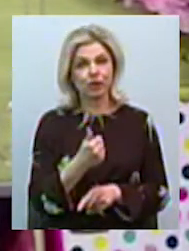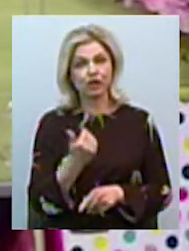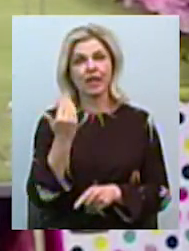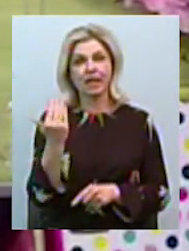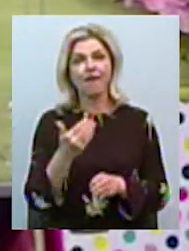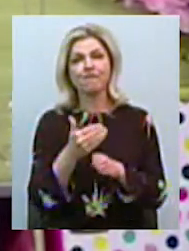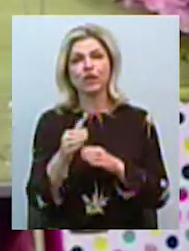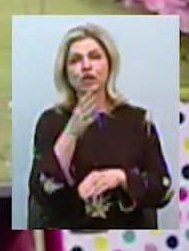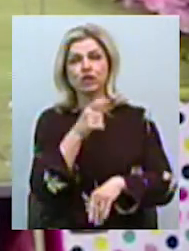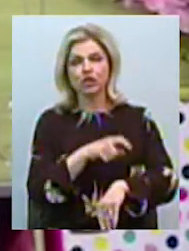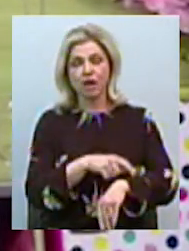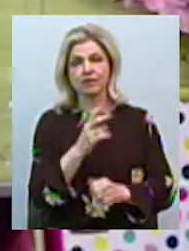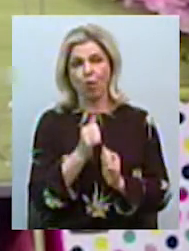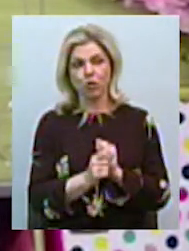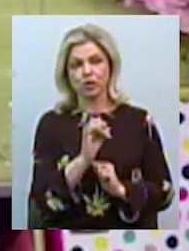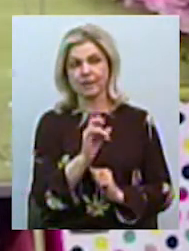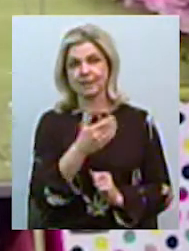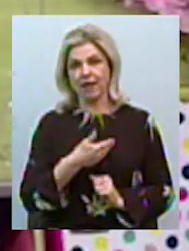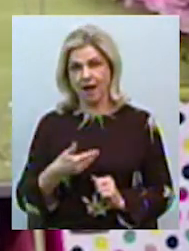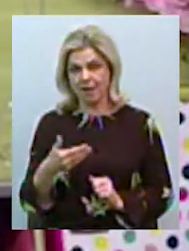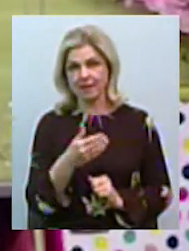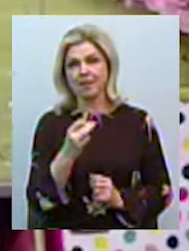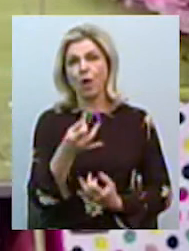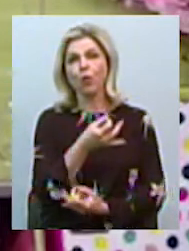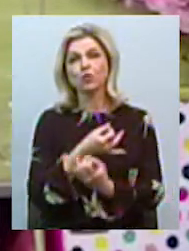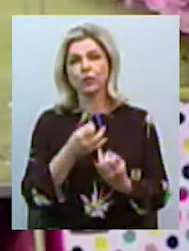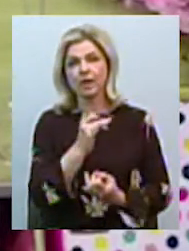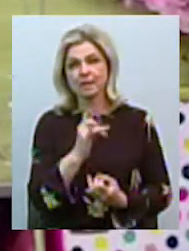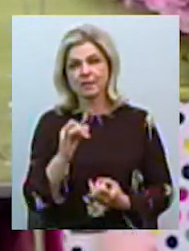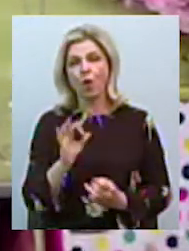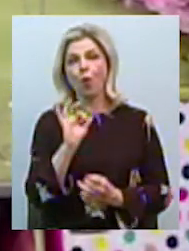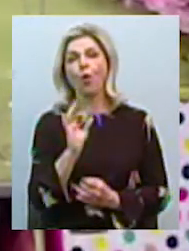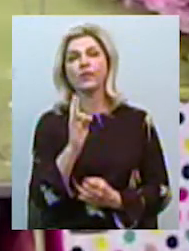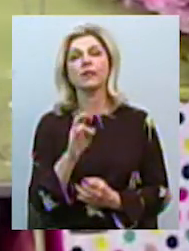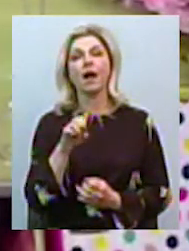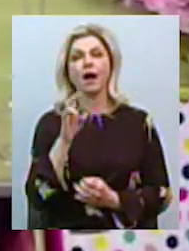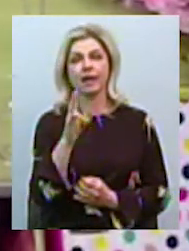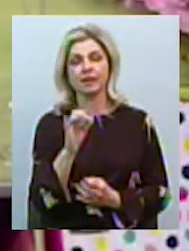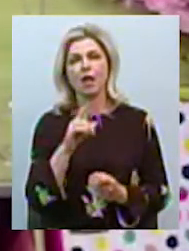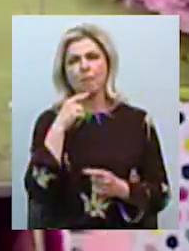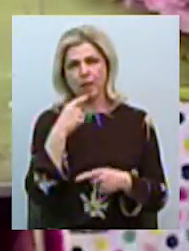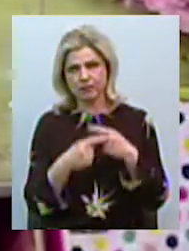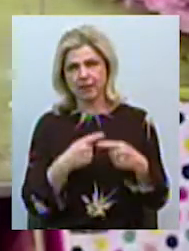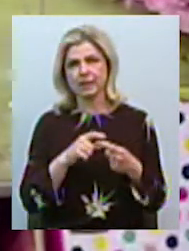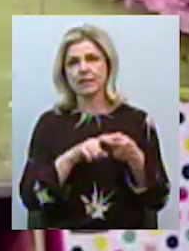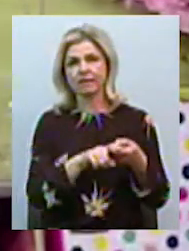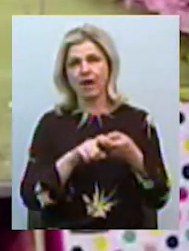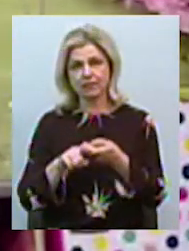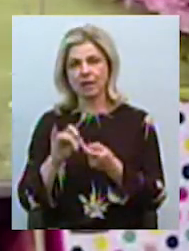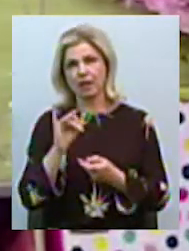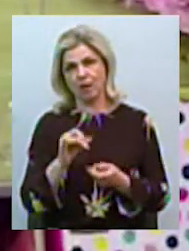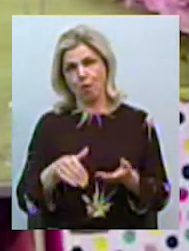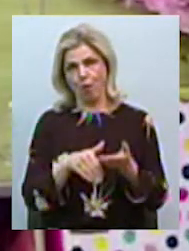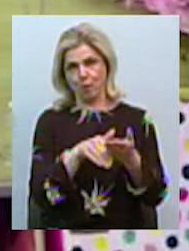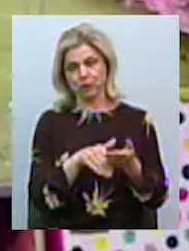виділений час на кожного з нас і безпосередньо на консультації онлайн та за постійний зв'язок і усіляку поміч.